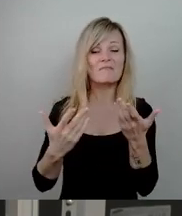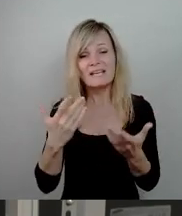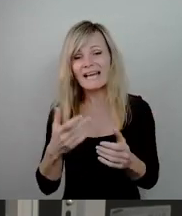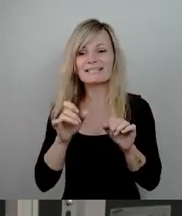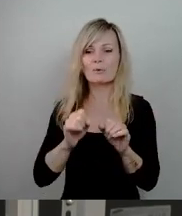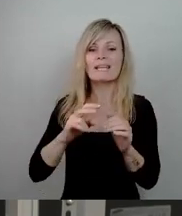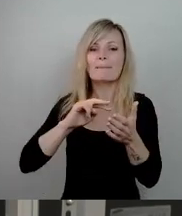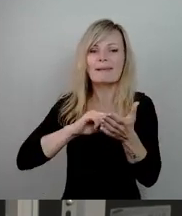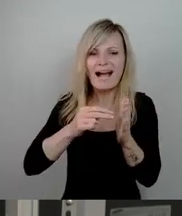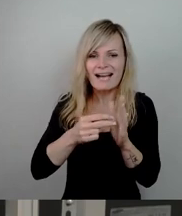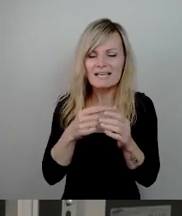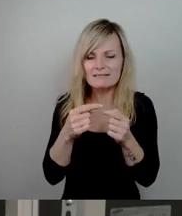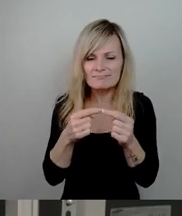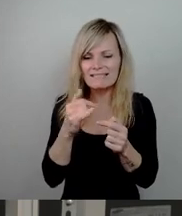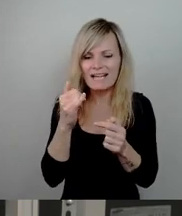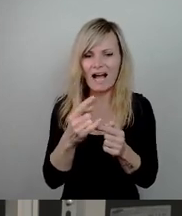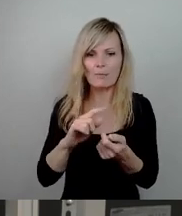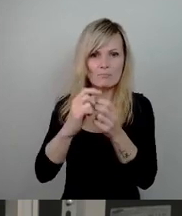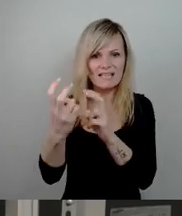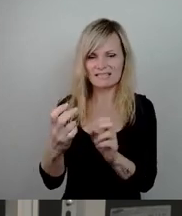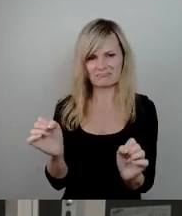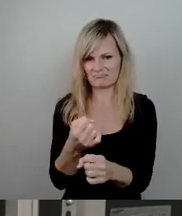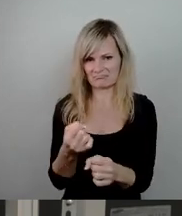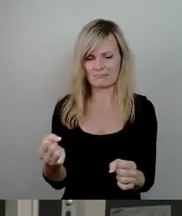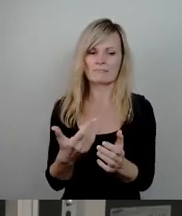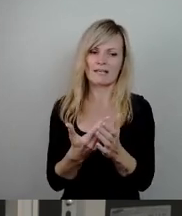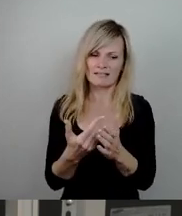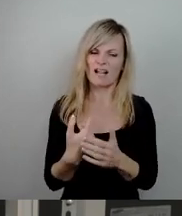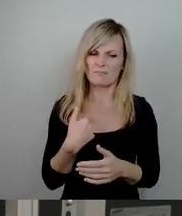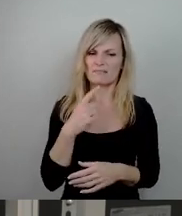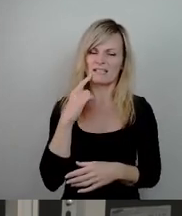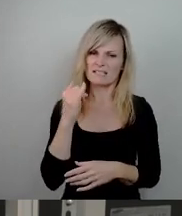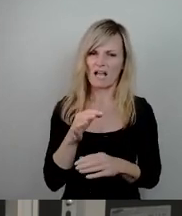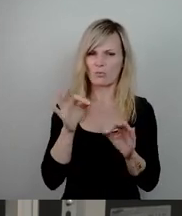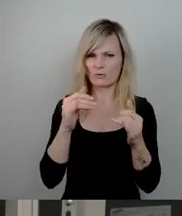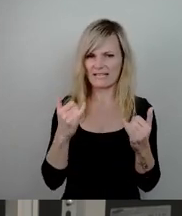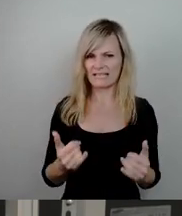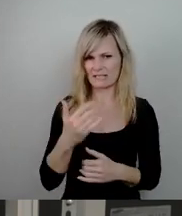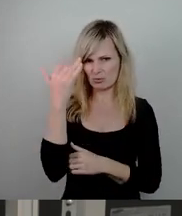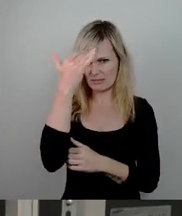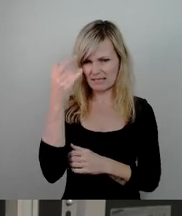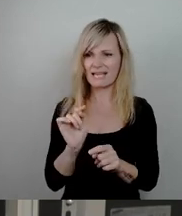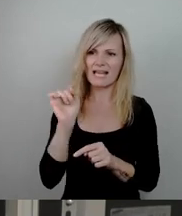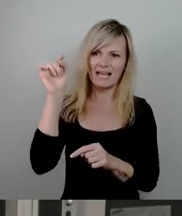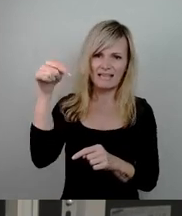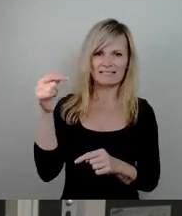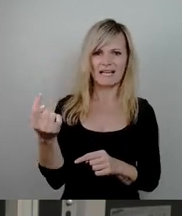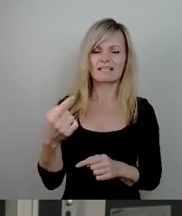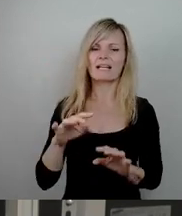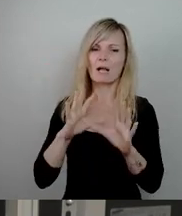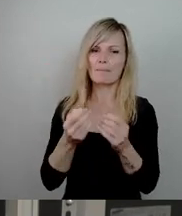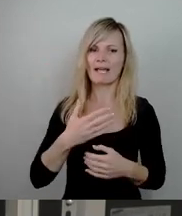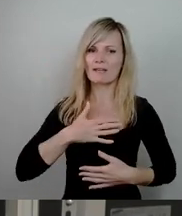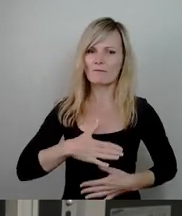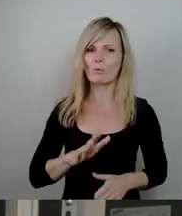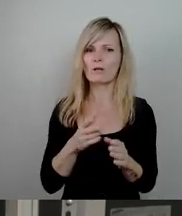umzusetzen. Deswegen glauben wir schon, dass es angemessen ist, darüber nachzudenken, dass externe, gemeinwohlorientierte Wohnformen sehen wir da,